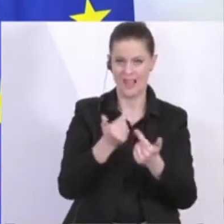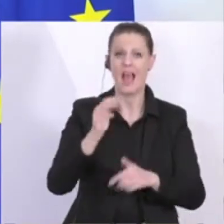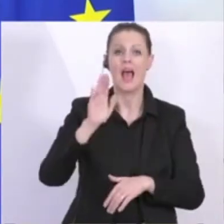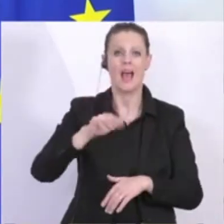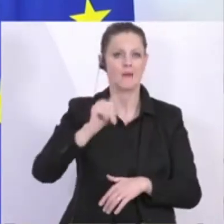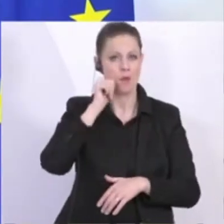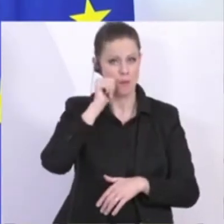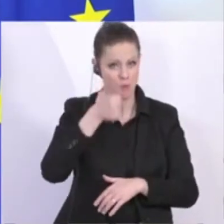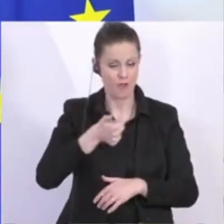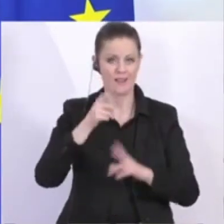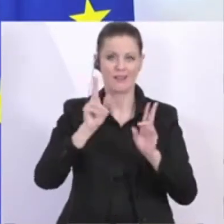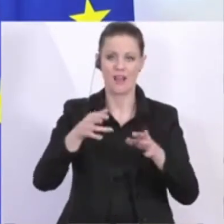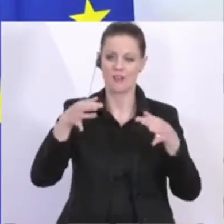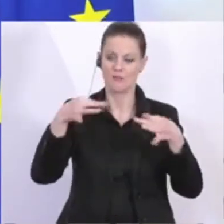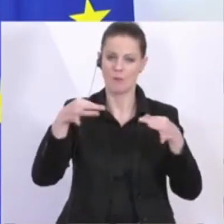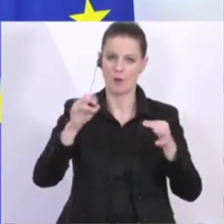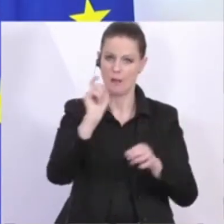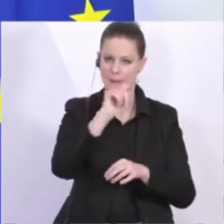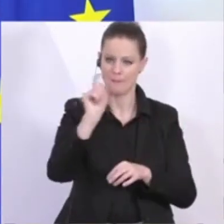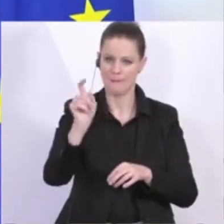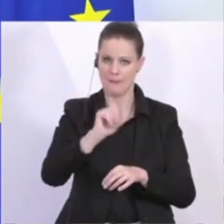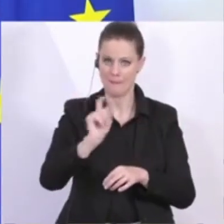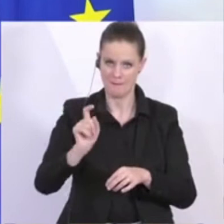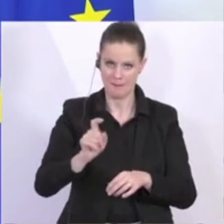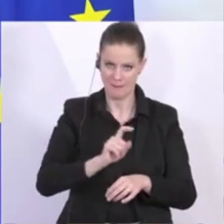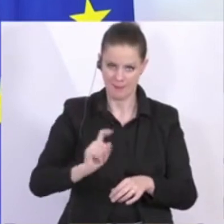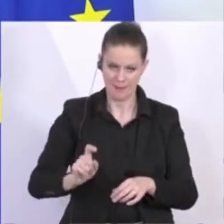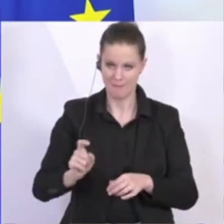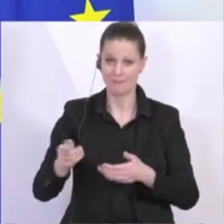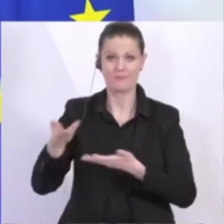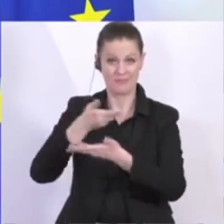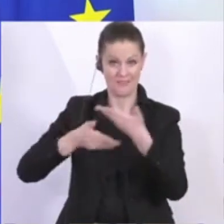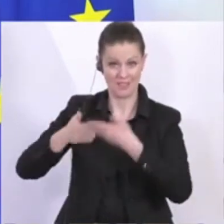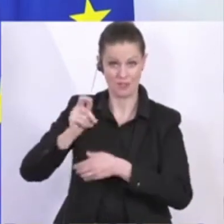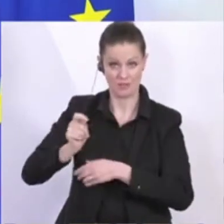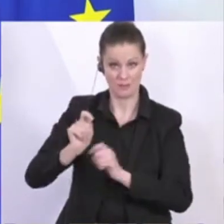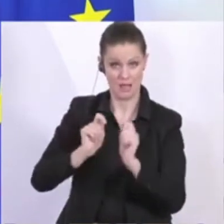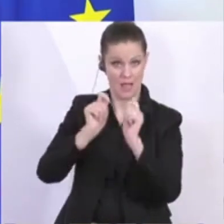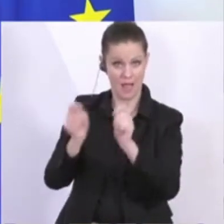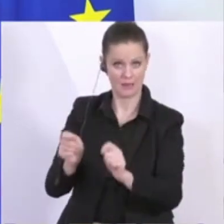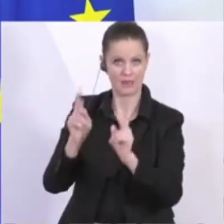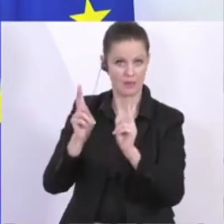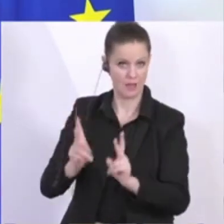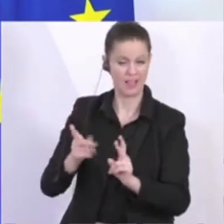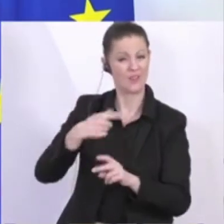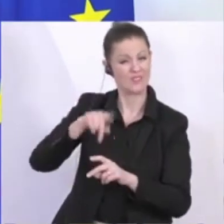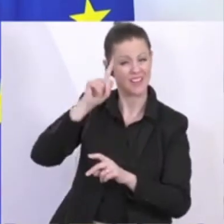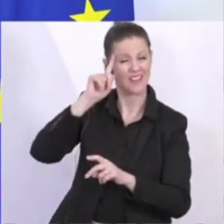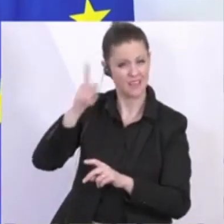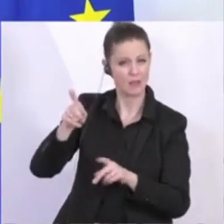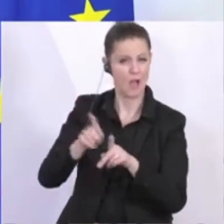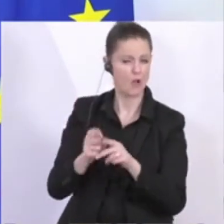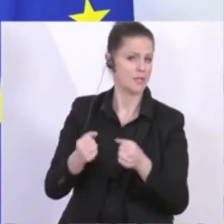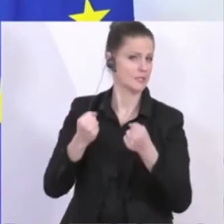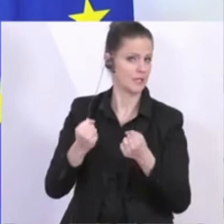sich durch das Formular durchscrollen bei der Wirtschaftskammer und diesen Antrag stellen. Und wir gehen davon aus und haben die